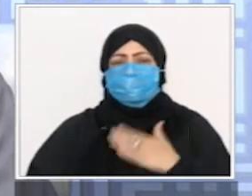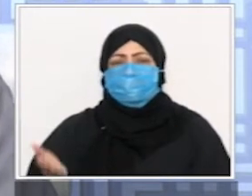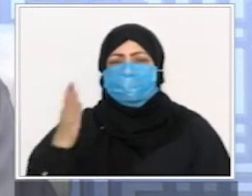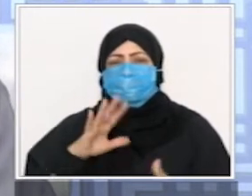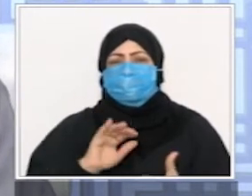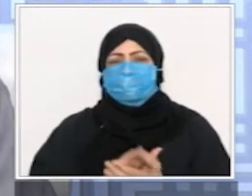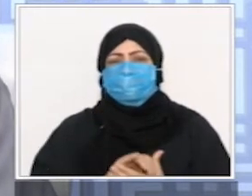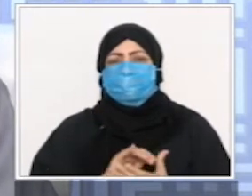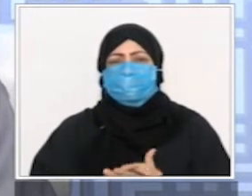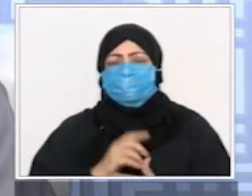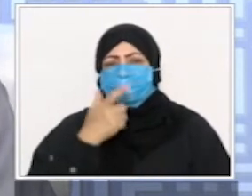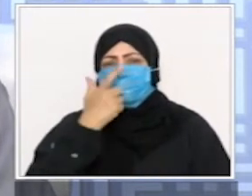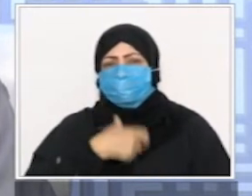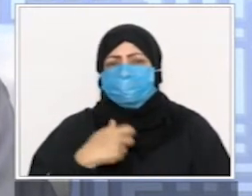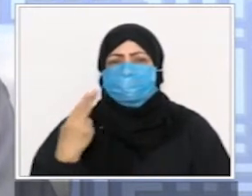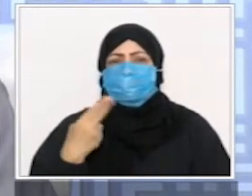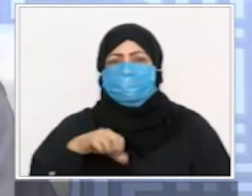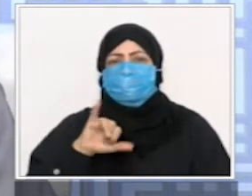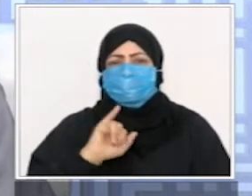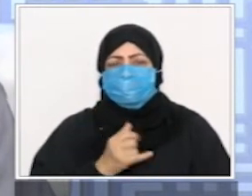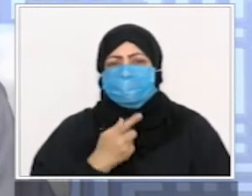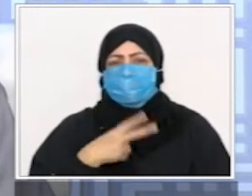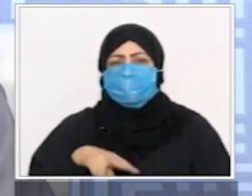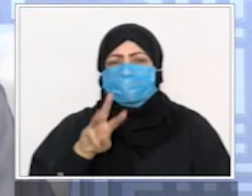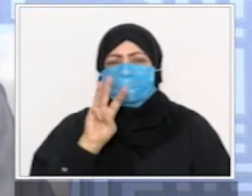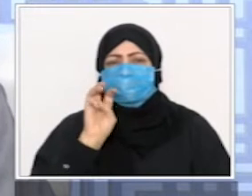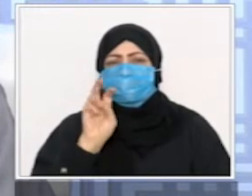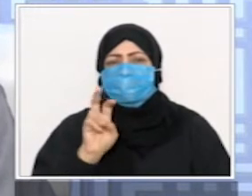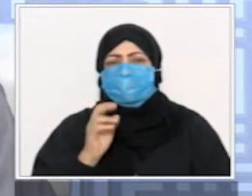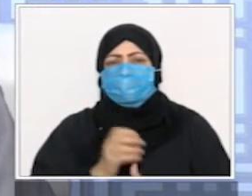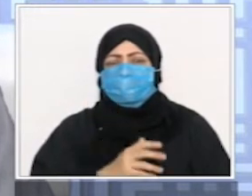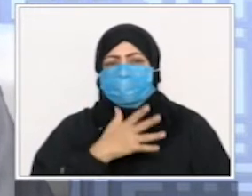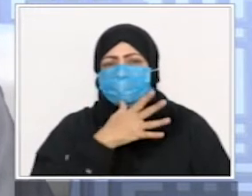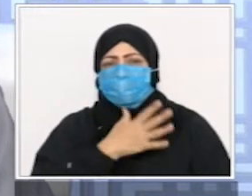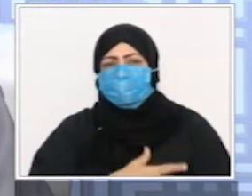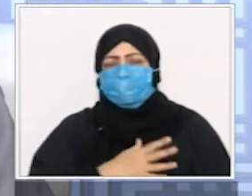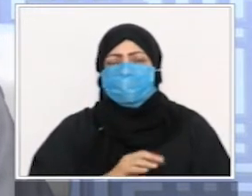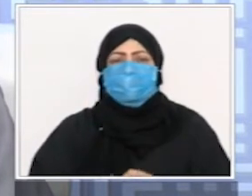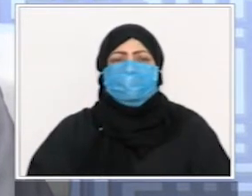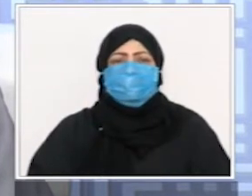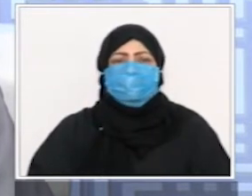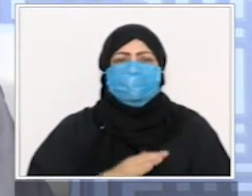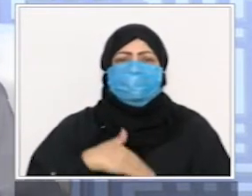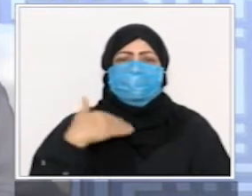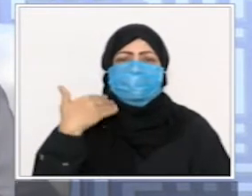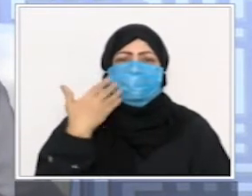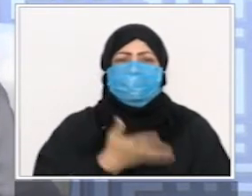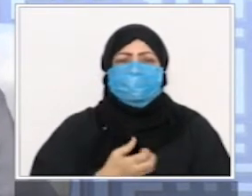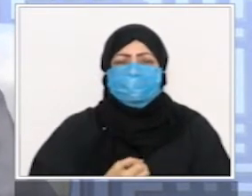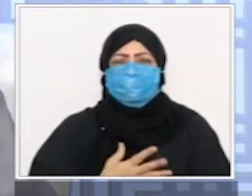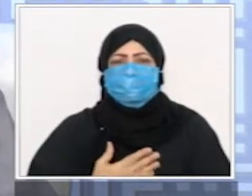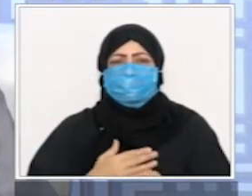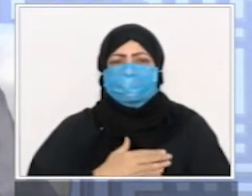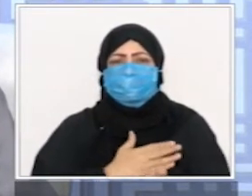كان الصحابة بعد صلاة الفجر النبي عليه الصلاة والسلام بعد ذن الفجر كان ينتظر في